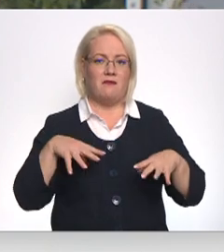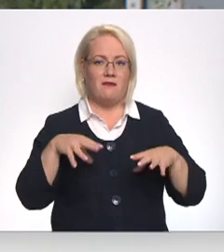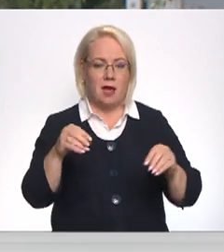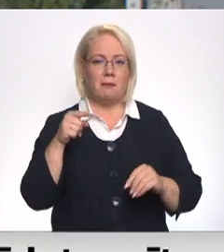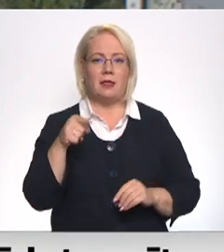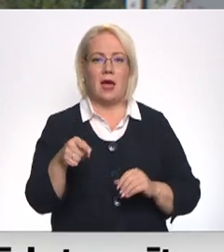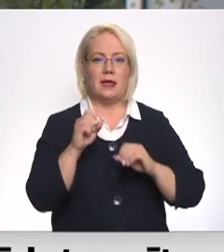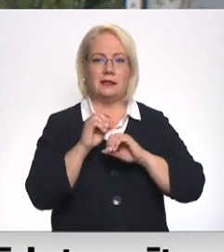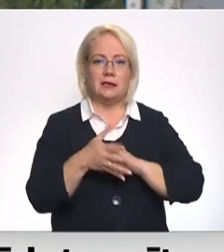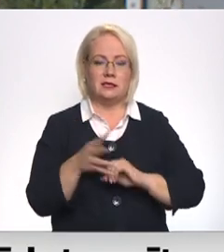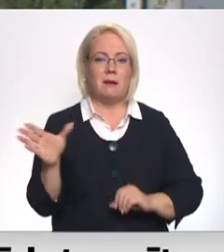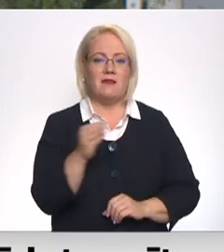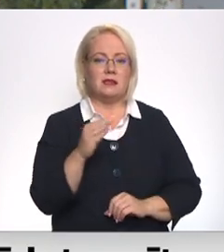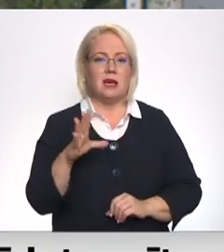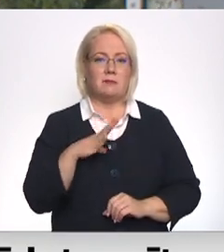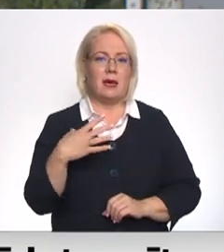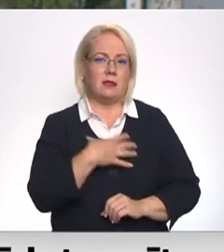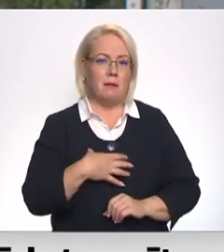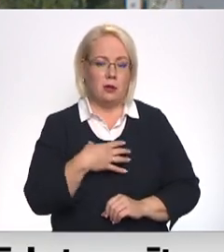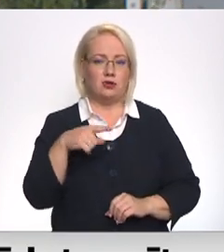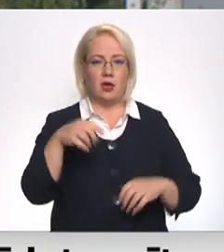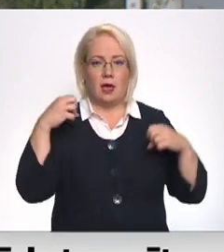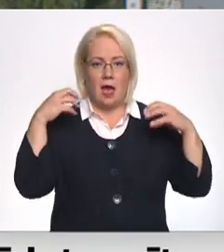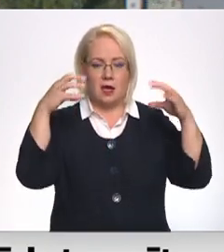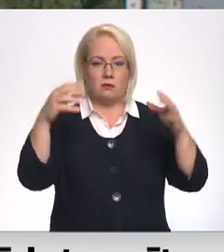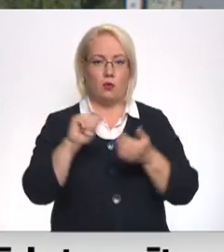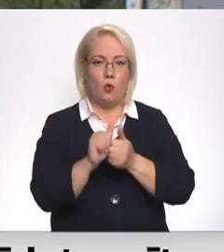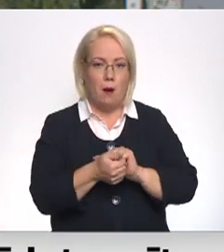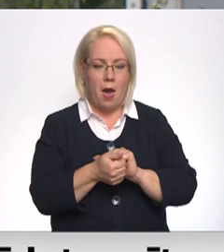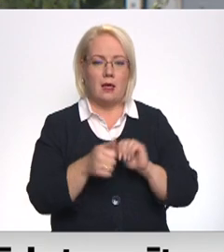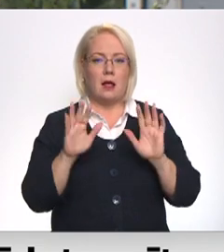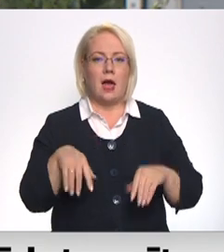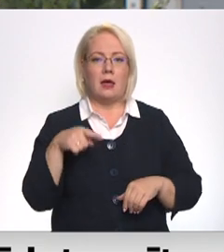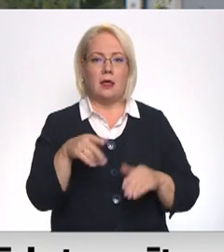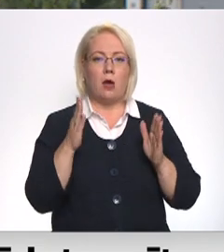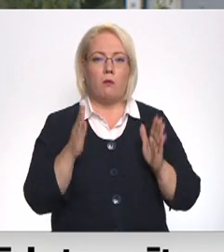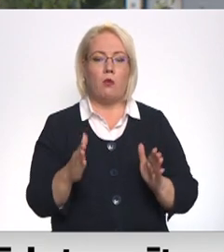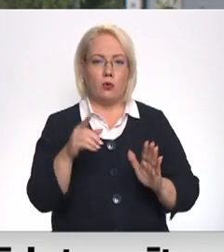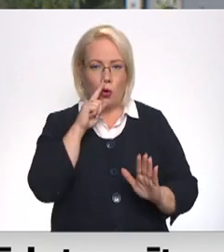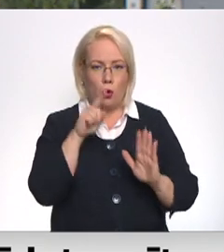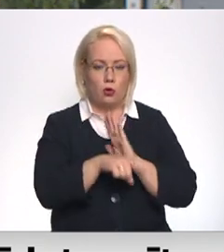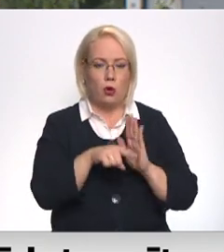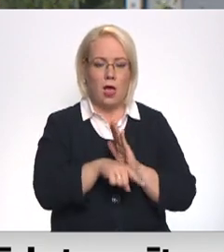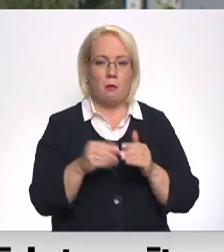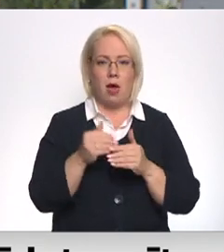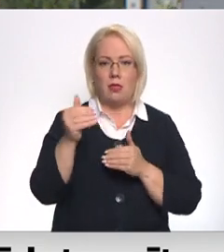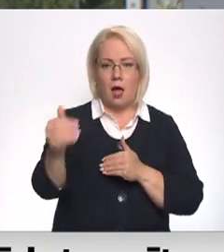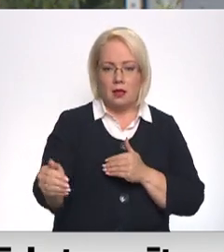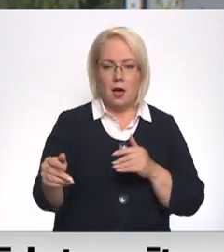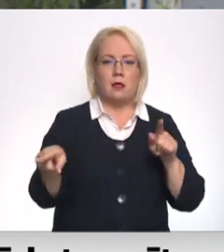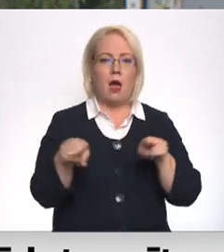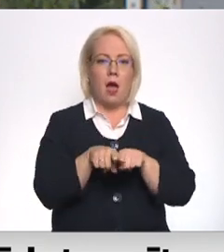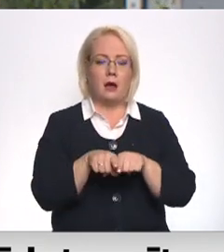viss, kas bija nepieciešams, bija šī gaismekļa nomēņa, lai tie būtu jau kontrolējumi atālināti, kā arī